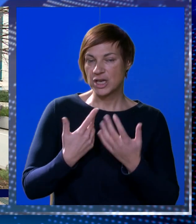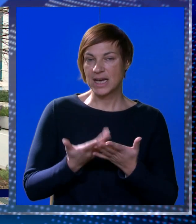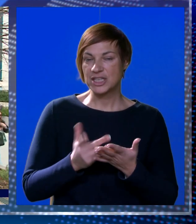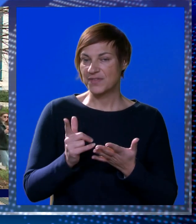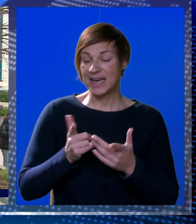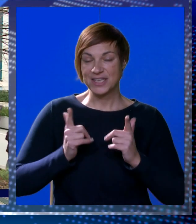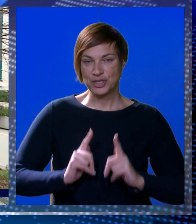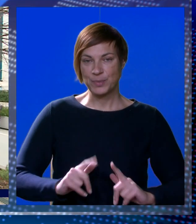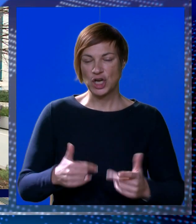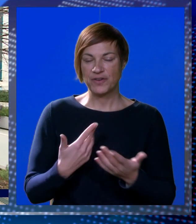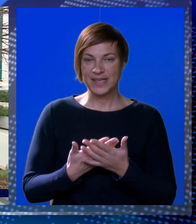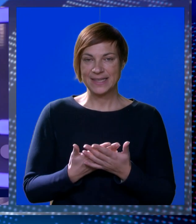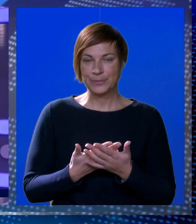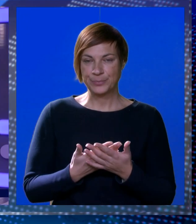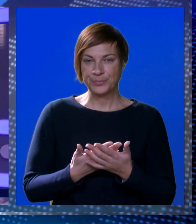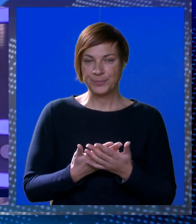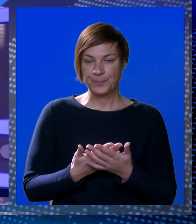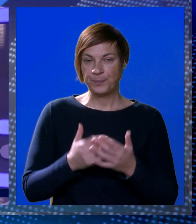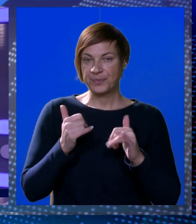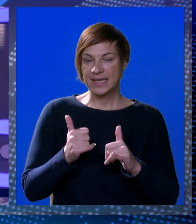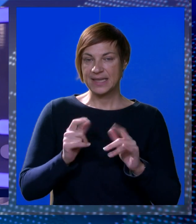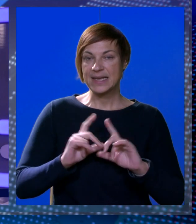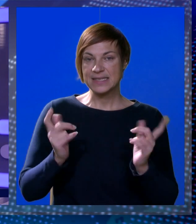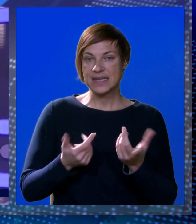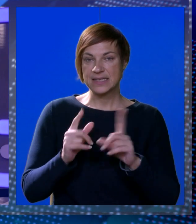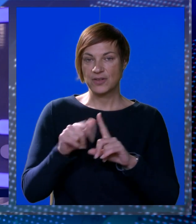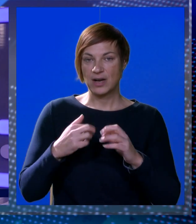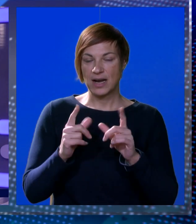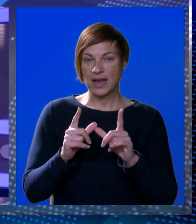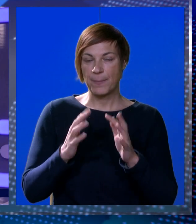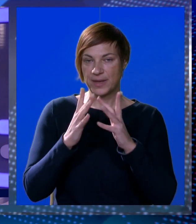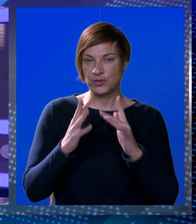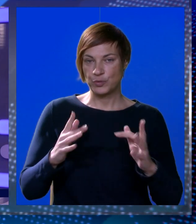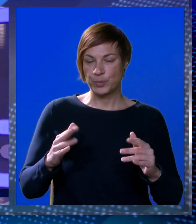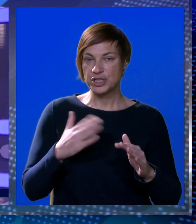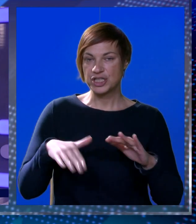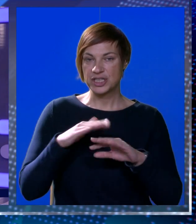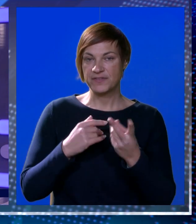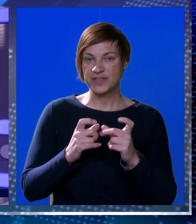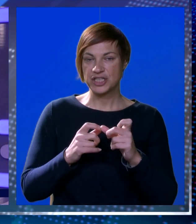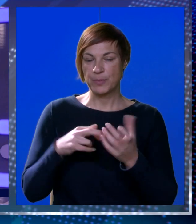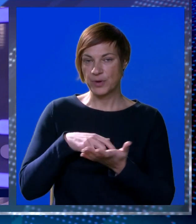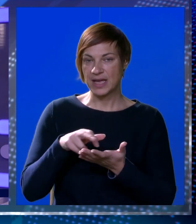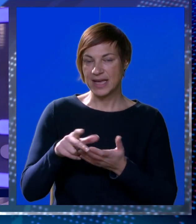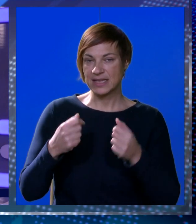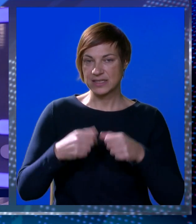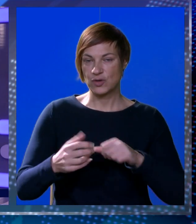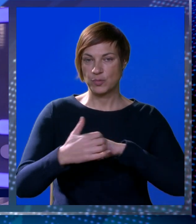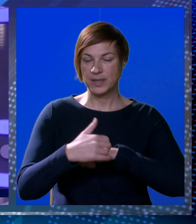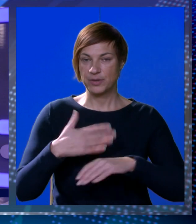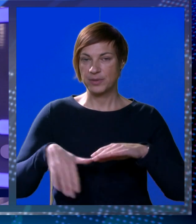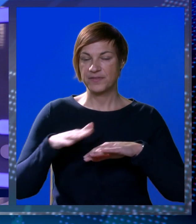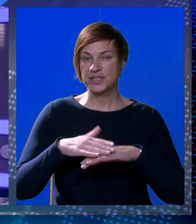borilačka neće mirovati. A danas je na stadionu Lapad održavan božični višeboj atletskog kluba